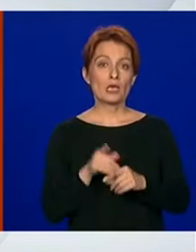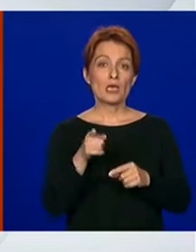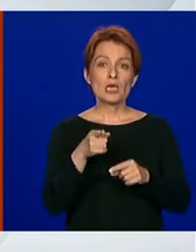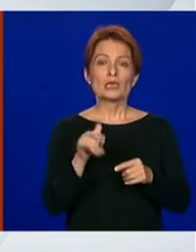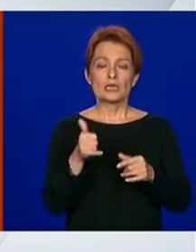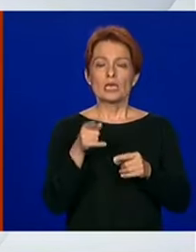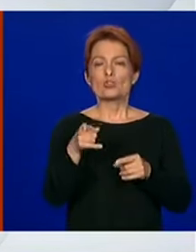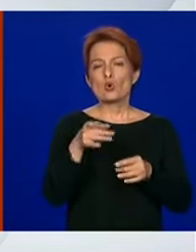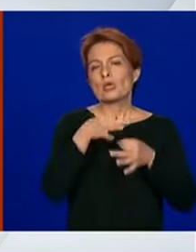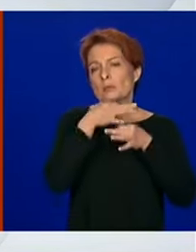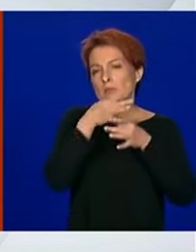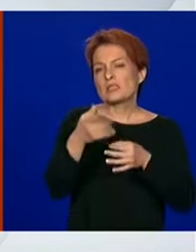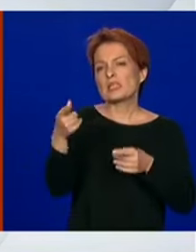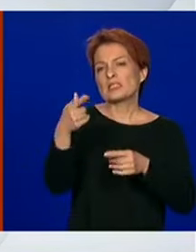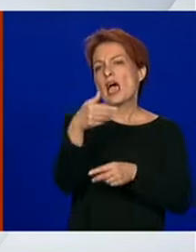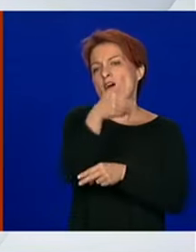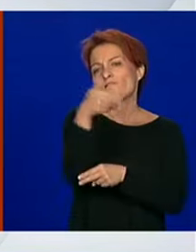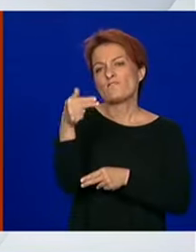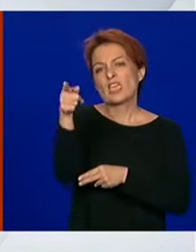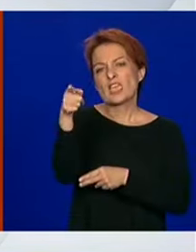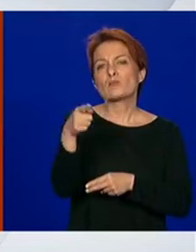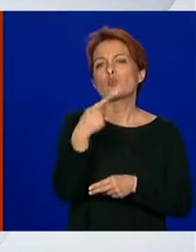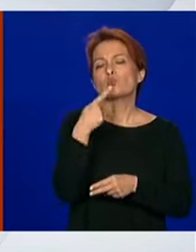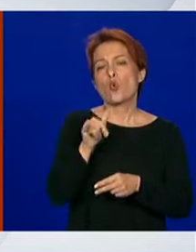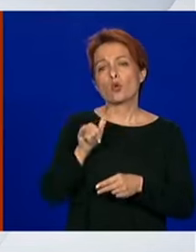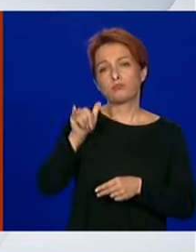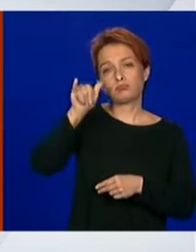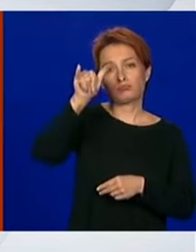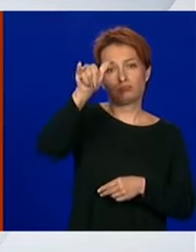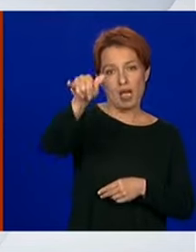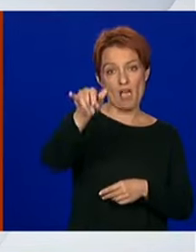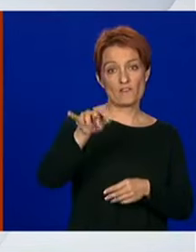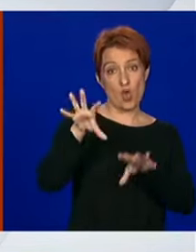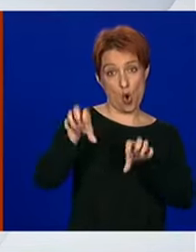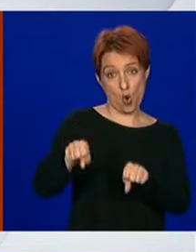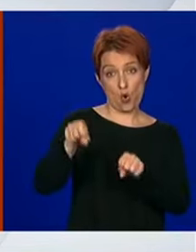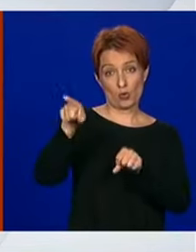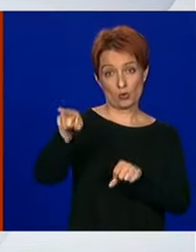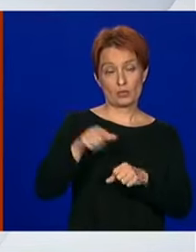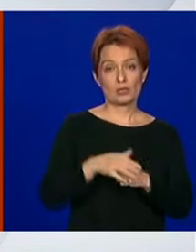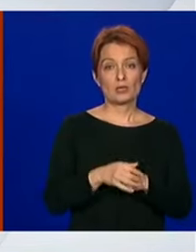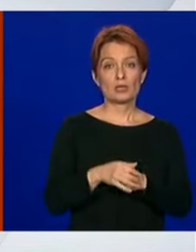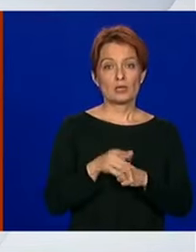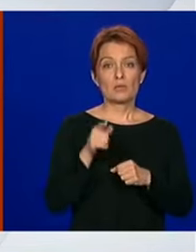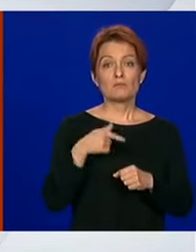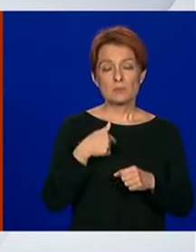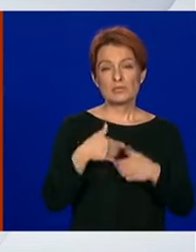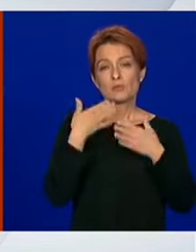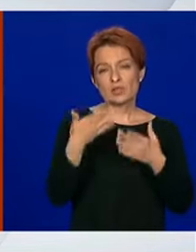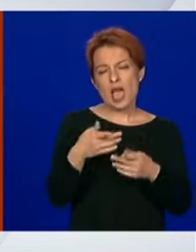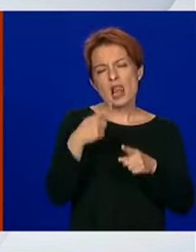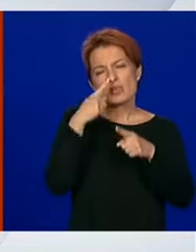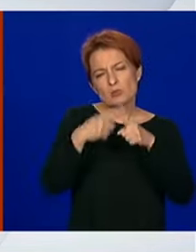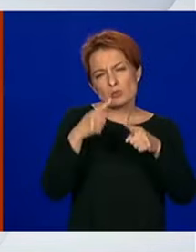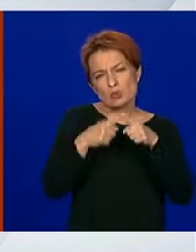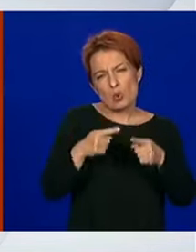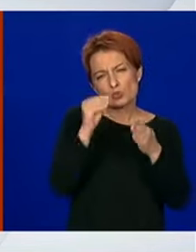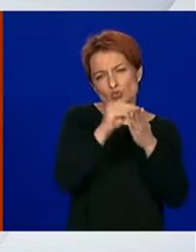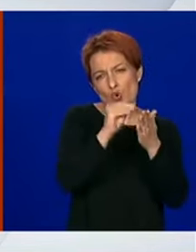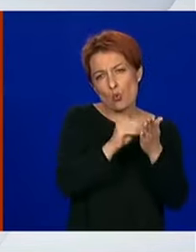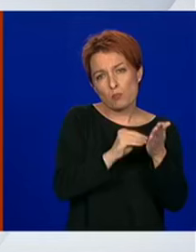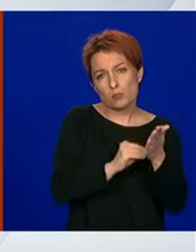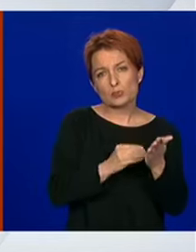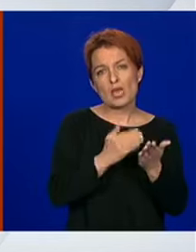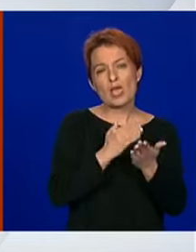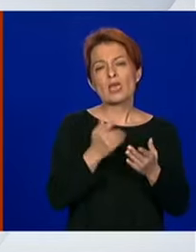zapravo pitanje za kompaniju koja je vozila taj avion, dakle, mi smo dali vrlo precizne upute koje smo prije toga